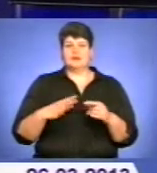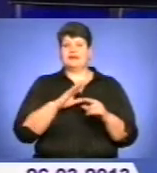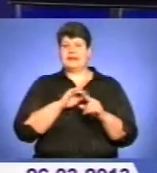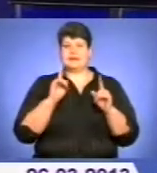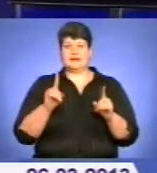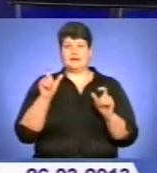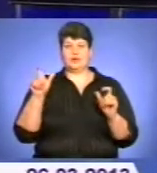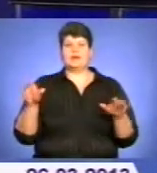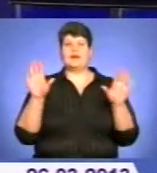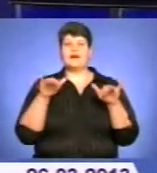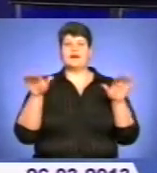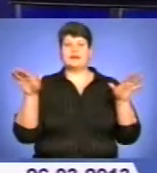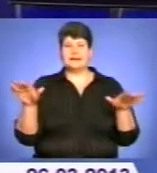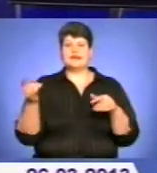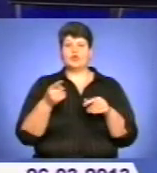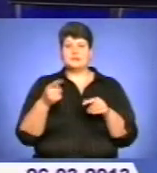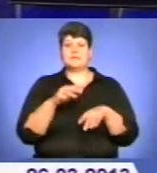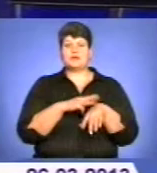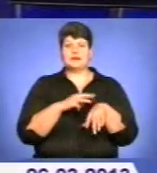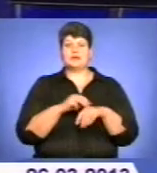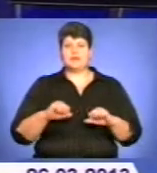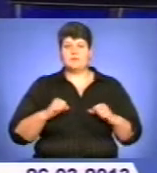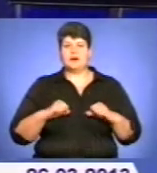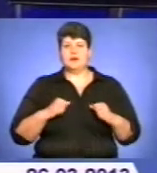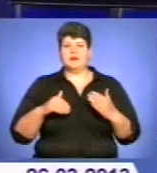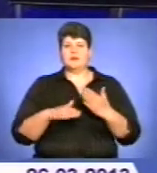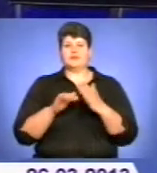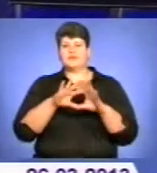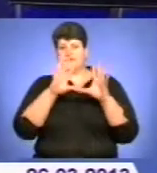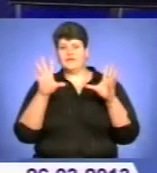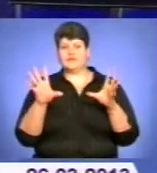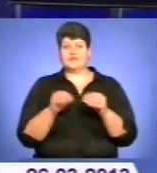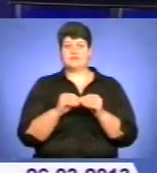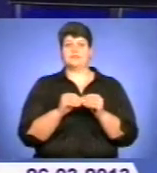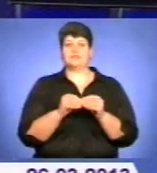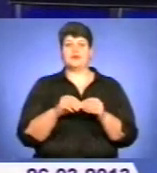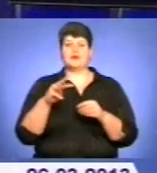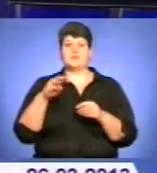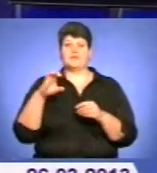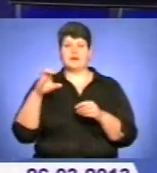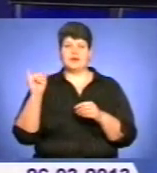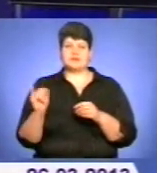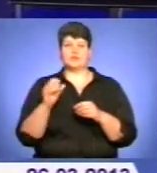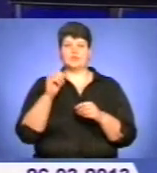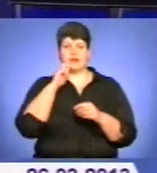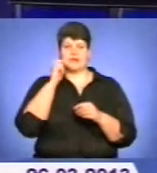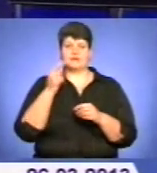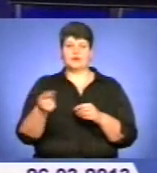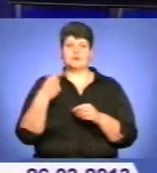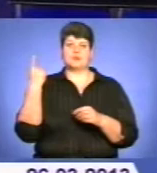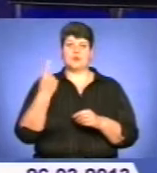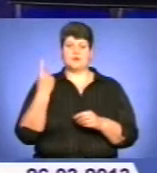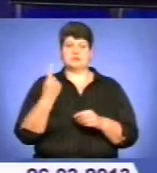лелеки. Тернопільські міліціонери намагалися зарадити усім. Сюжет – сектори зв'язків з громадськістю ОМВС України